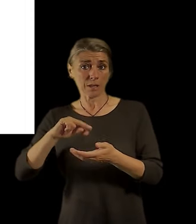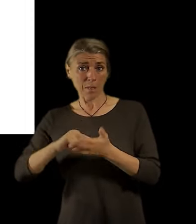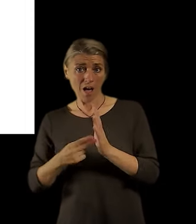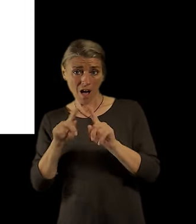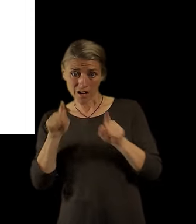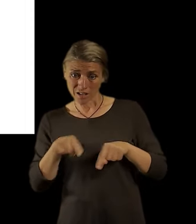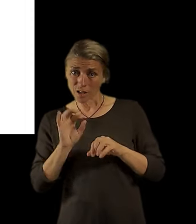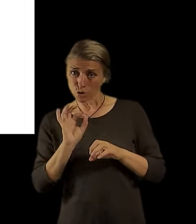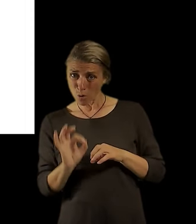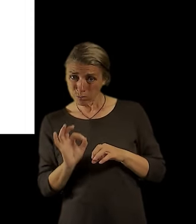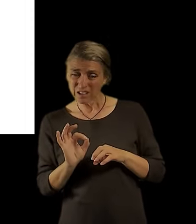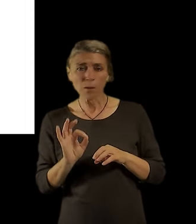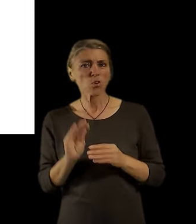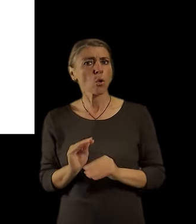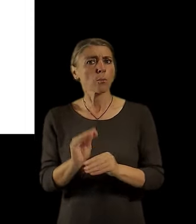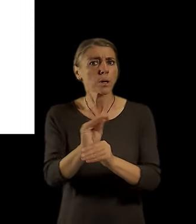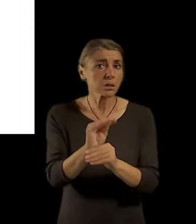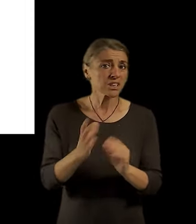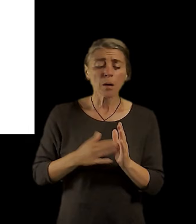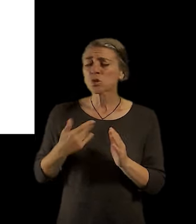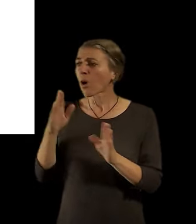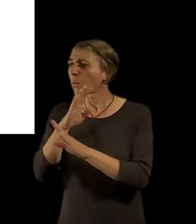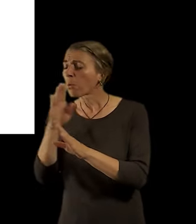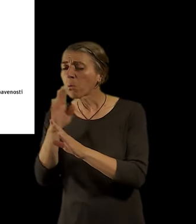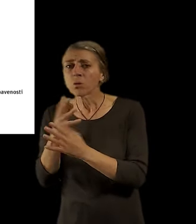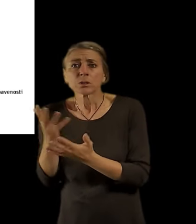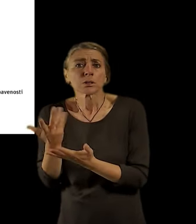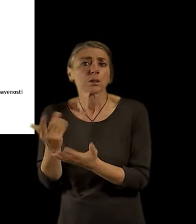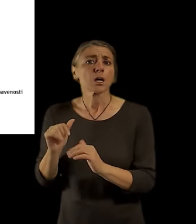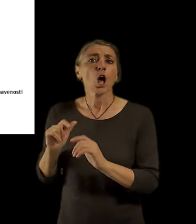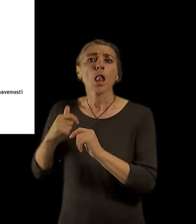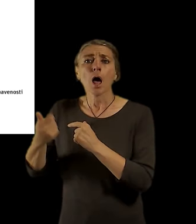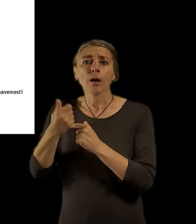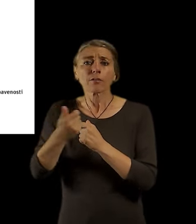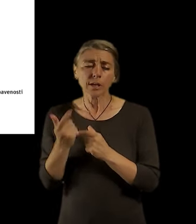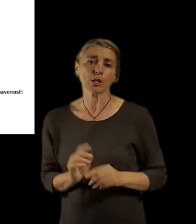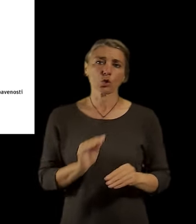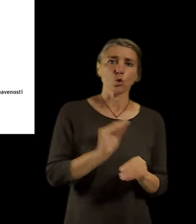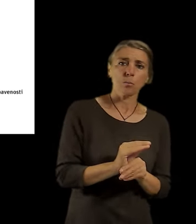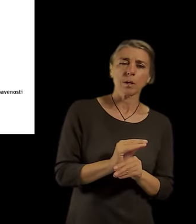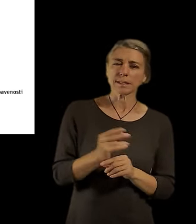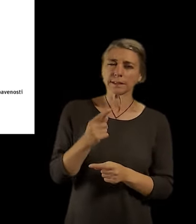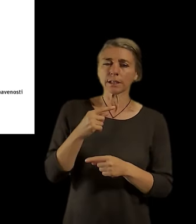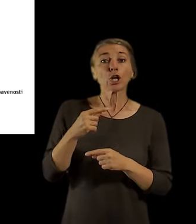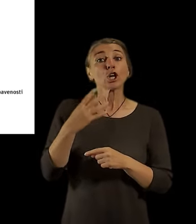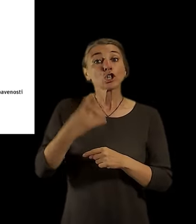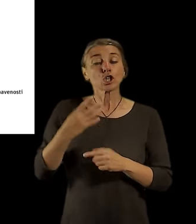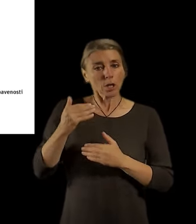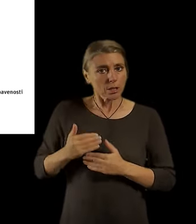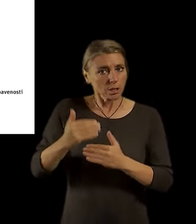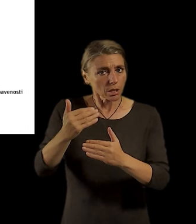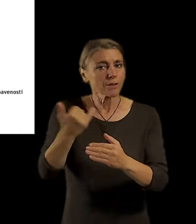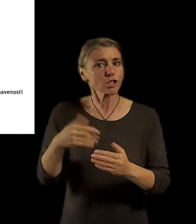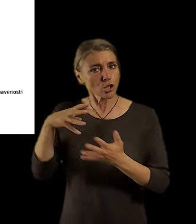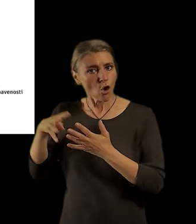třeba ty nové lávky, kde zlepšit nějaká další propojení. A když bychom to všechno zhrnuli dohromady, to, co jsme zjistili, tak